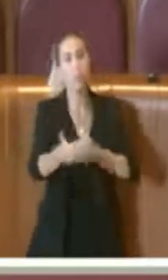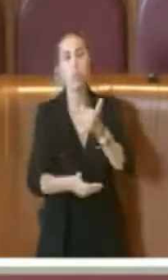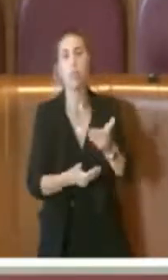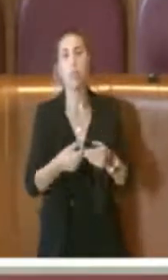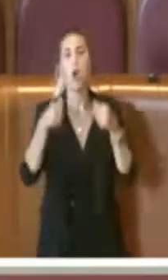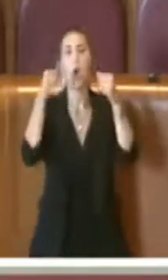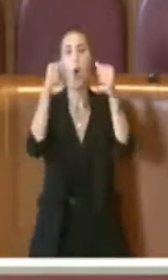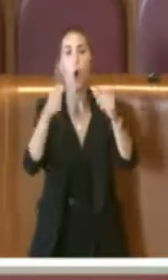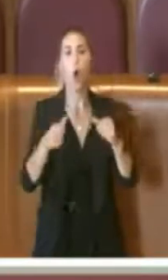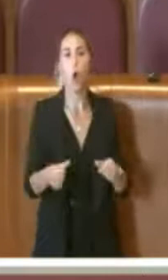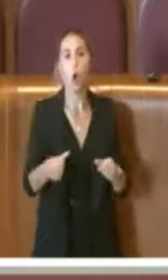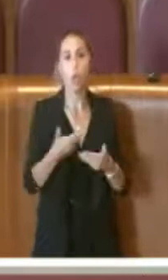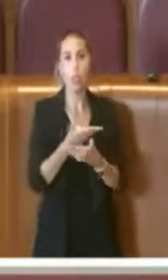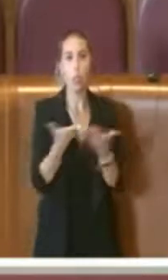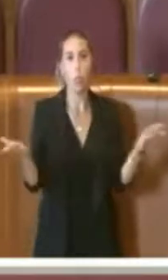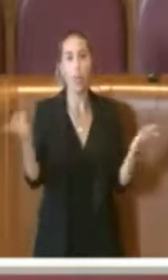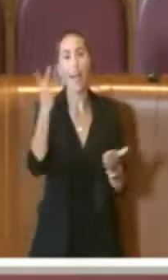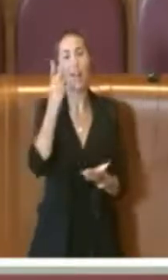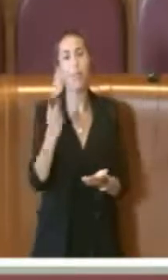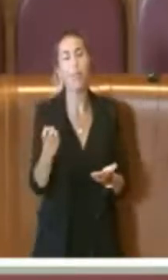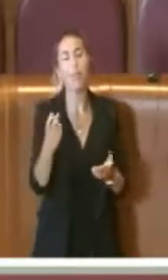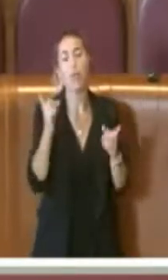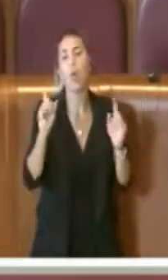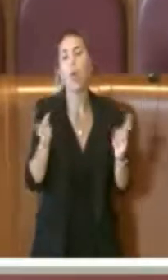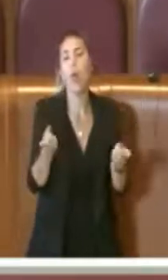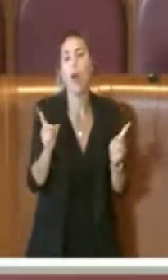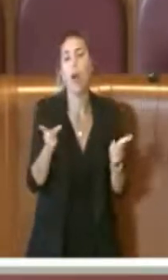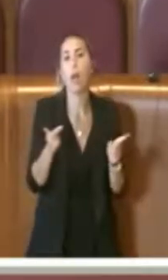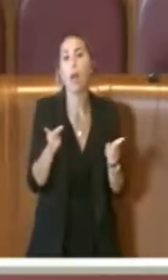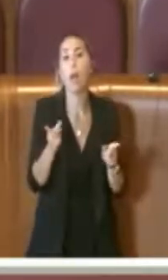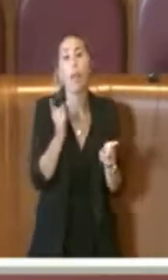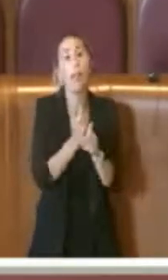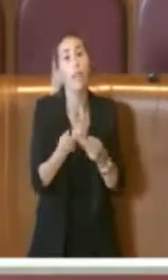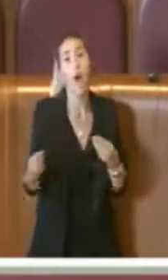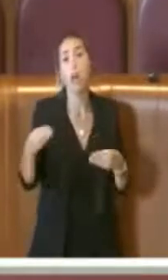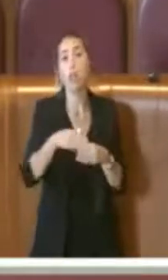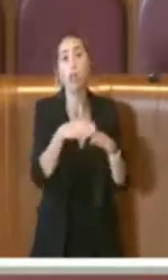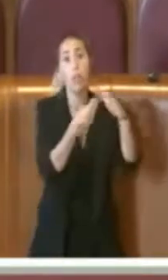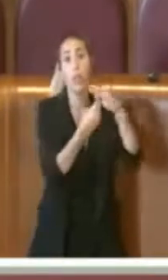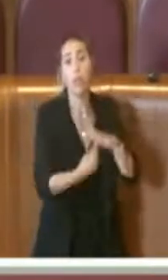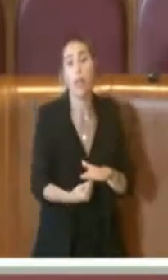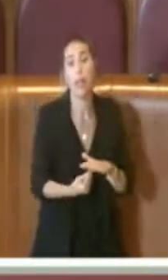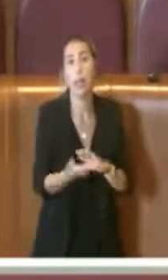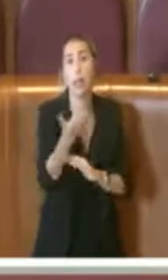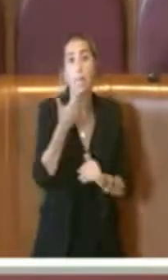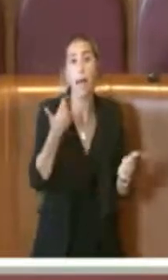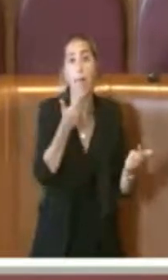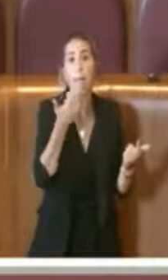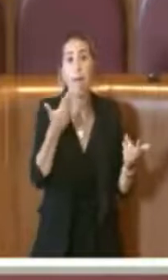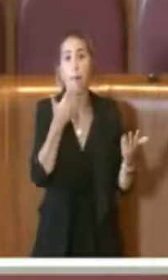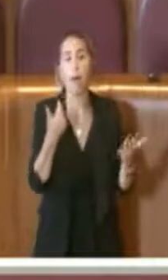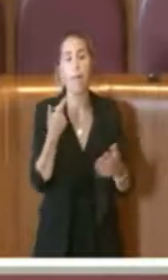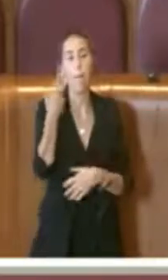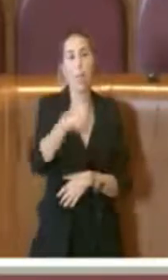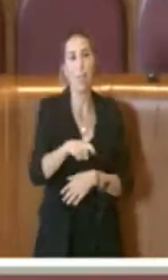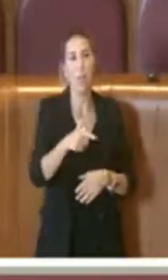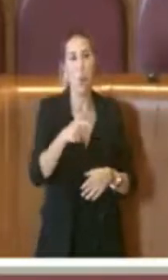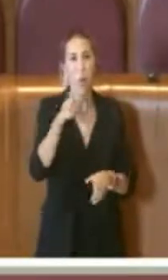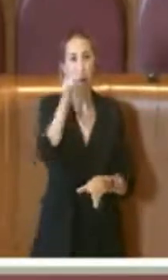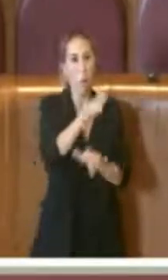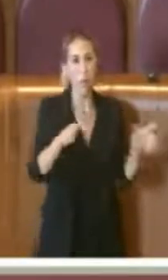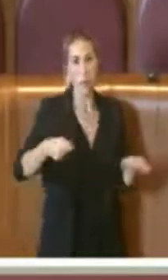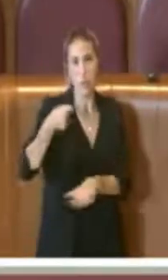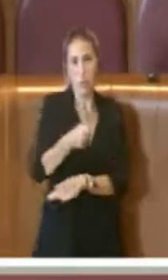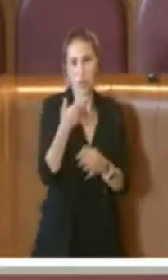concorsi che prevedono comunque di rinserire il personale, adesso mancante, delle persone andate in pensione e che